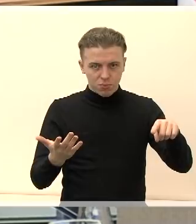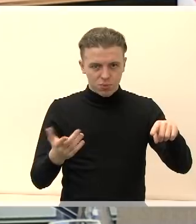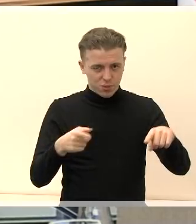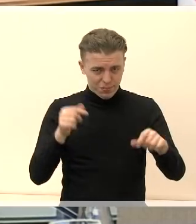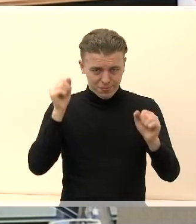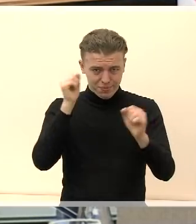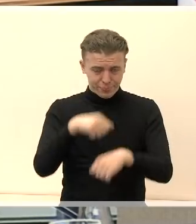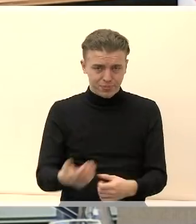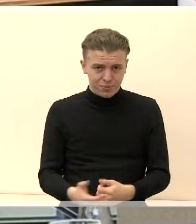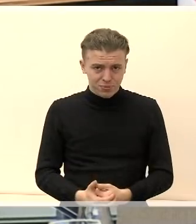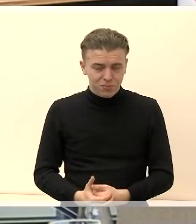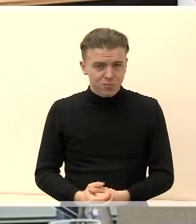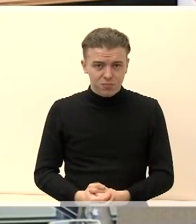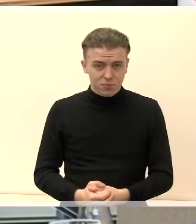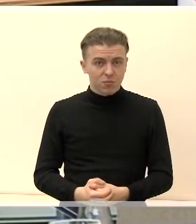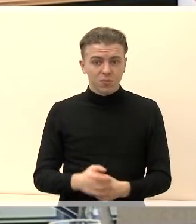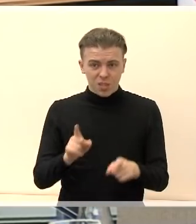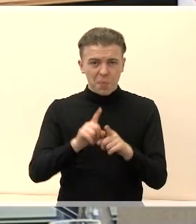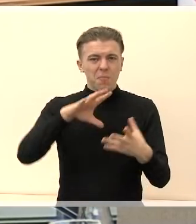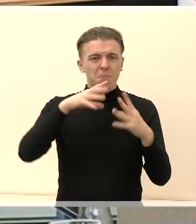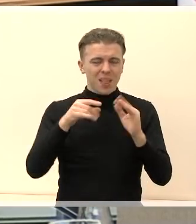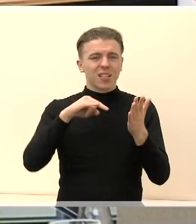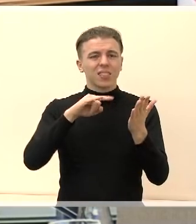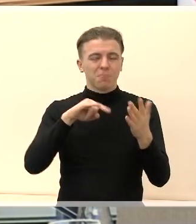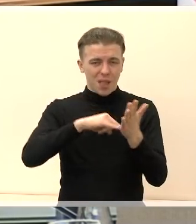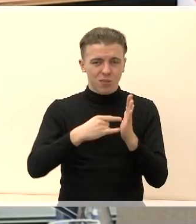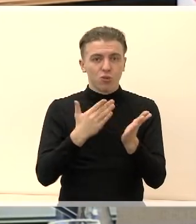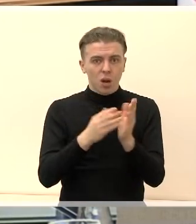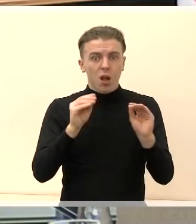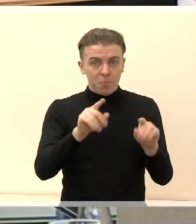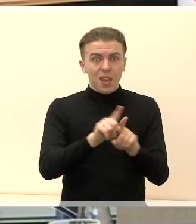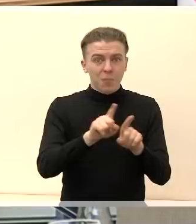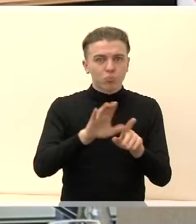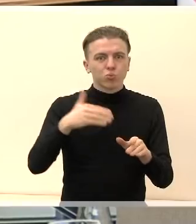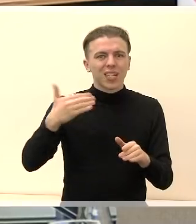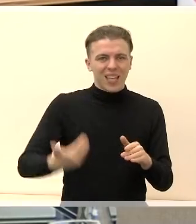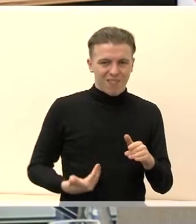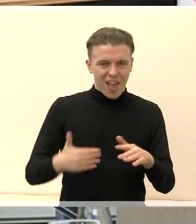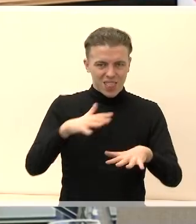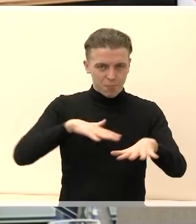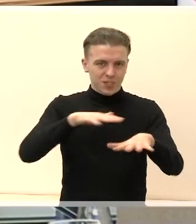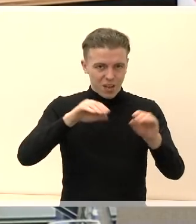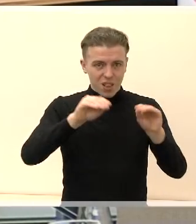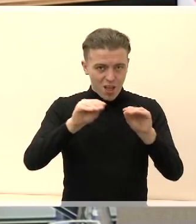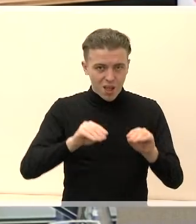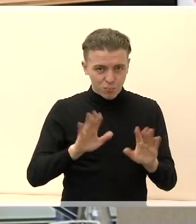nonsensas, kai ten taip pat bendraviam planė numatytą gyvenami kvartalai, reiškiai, ir transporto mazgai.